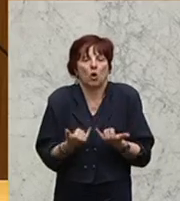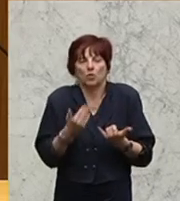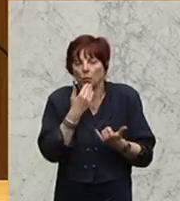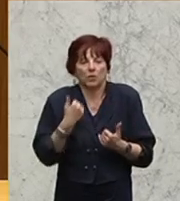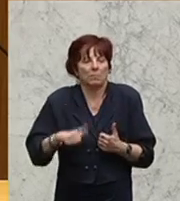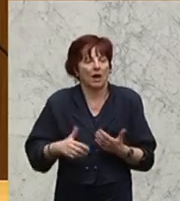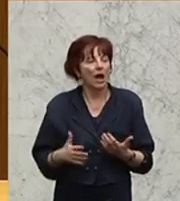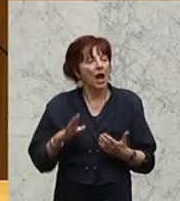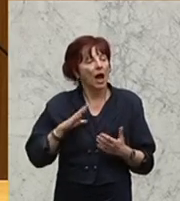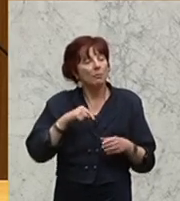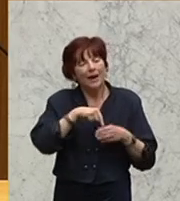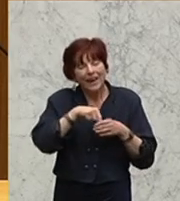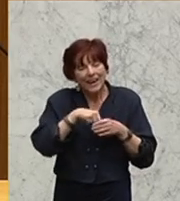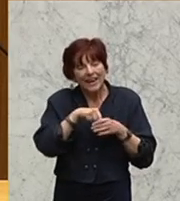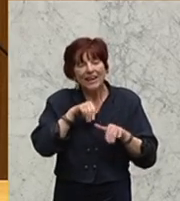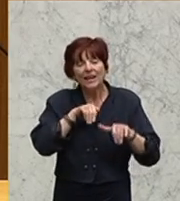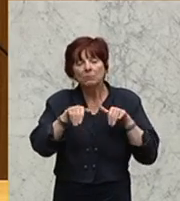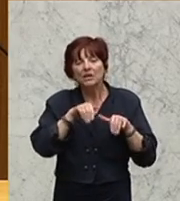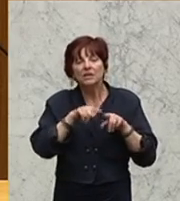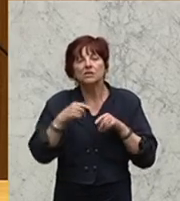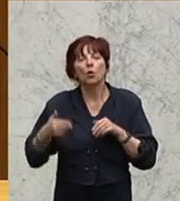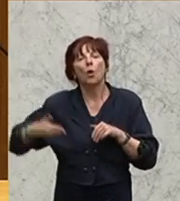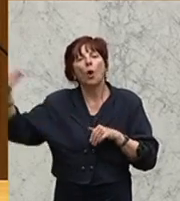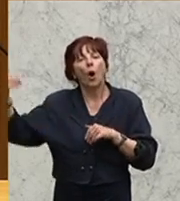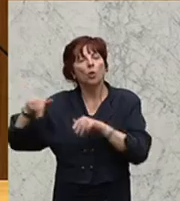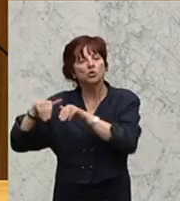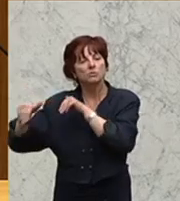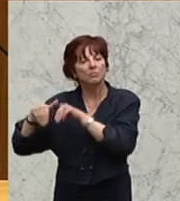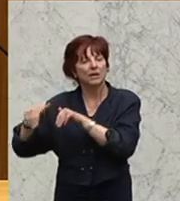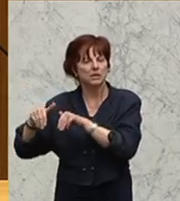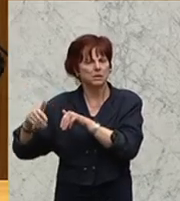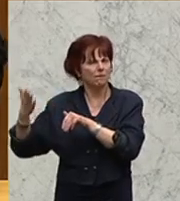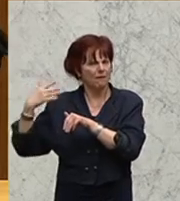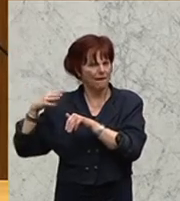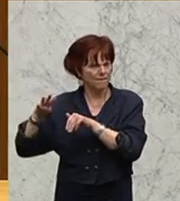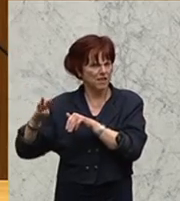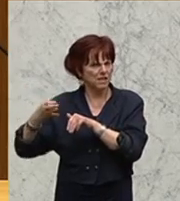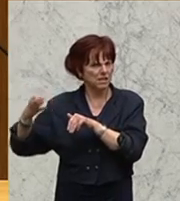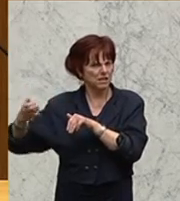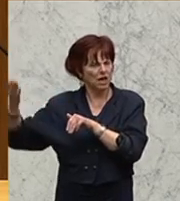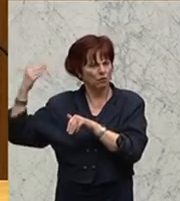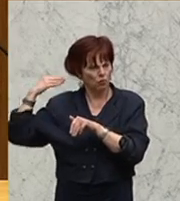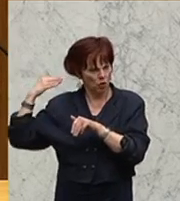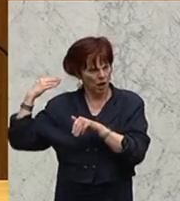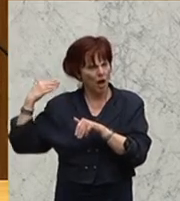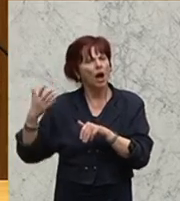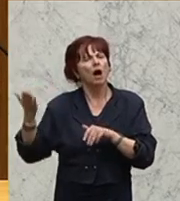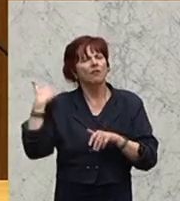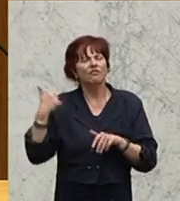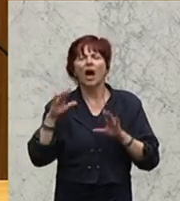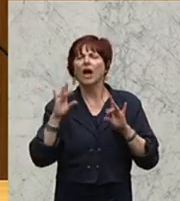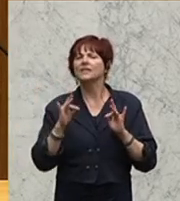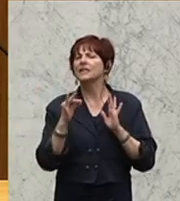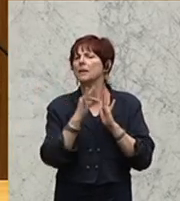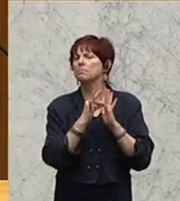aber die Innenminister und die Außenminister haben vor etwa 14 Tagen im Rahmen des Rates ja ein Zehn-Punkte